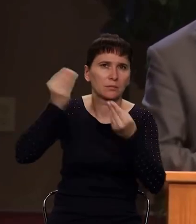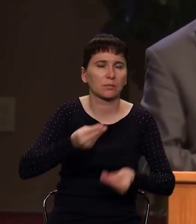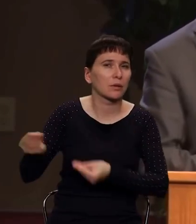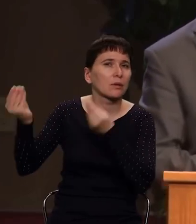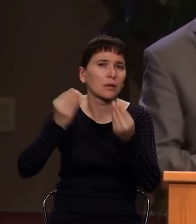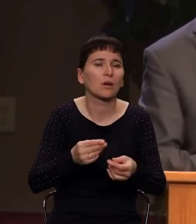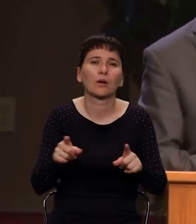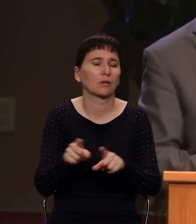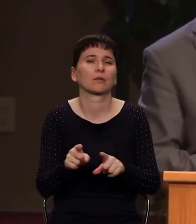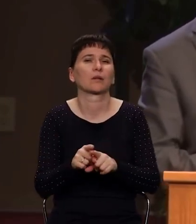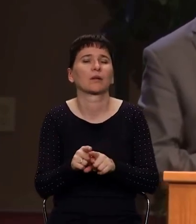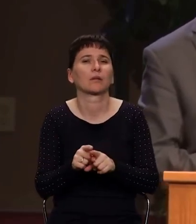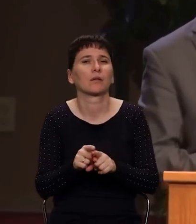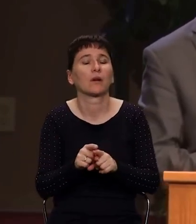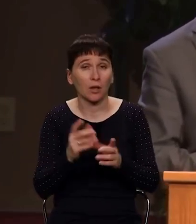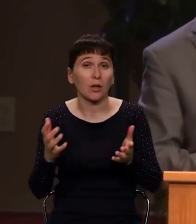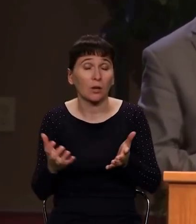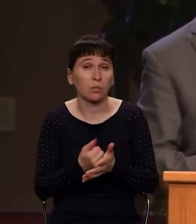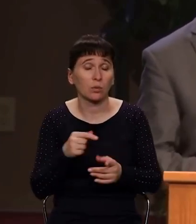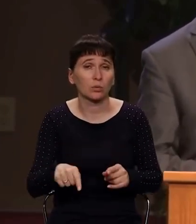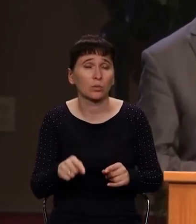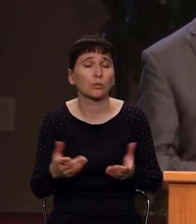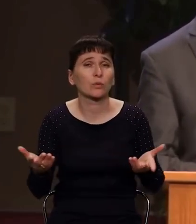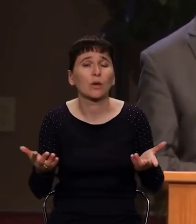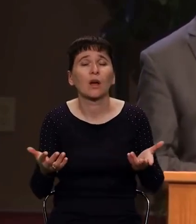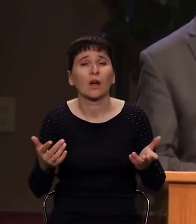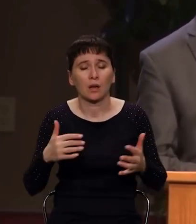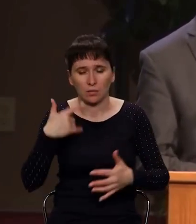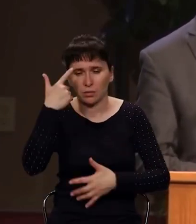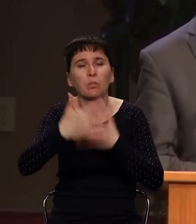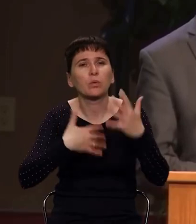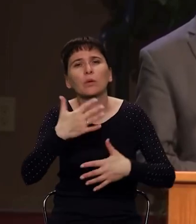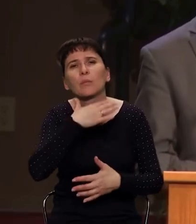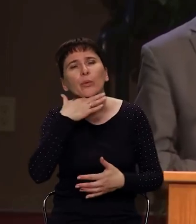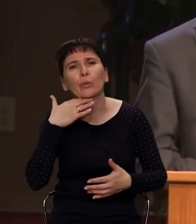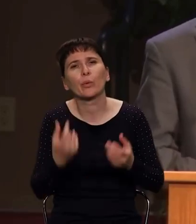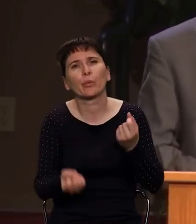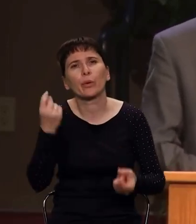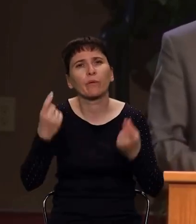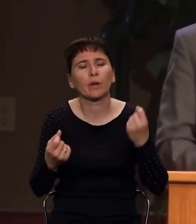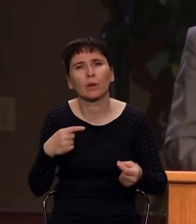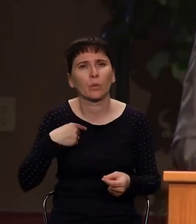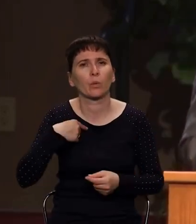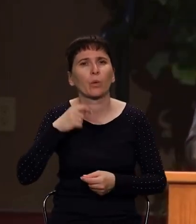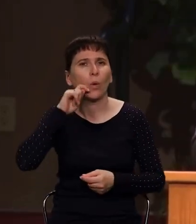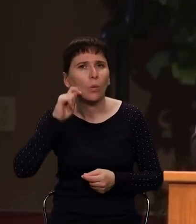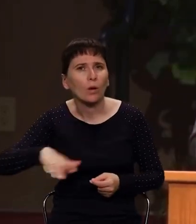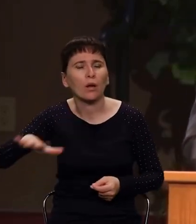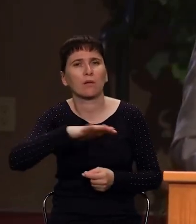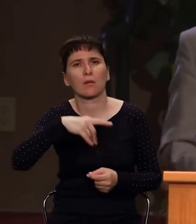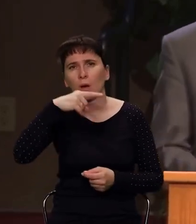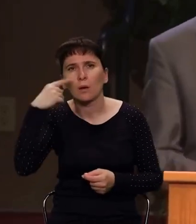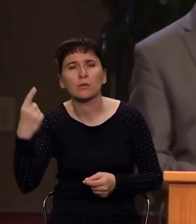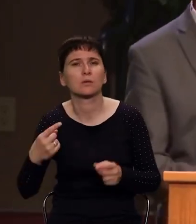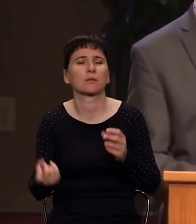Вот это беда. И то, в чем мы были наставлены, научены, в том, в чем наши славянские церкви прошли